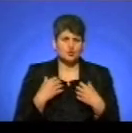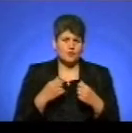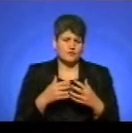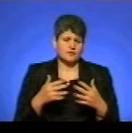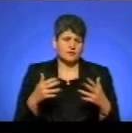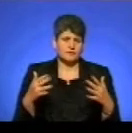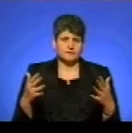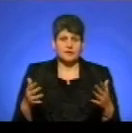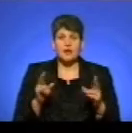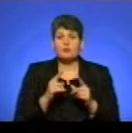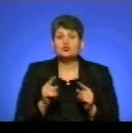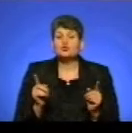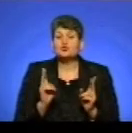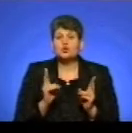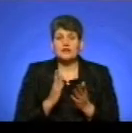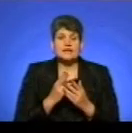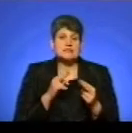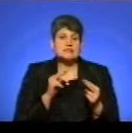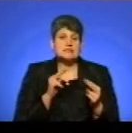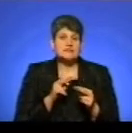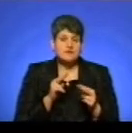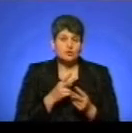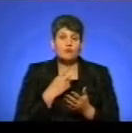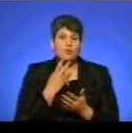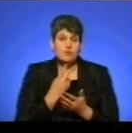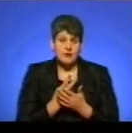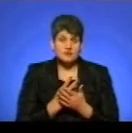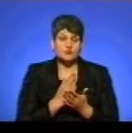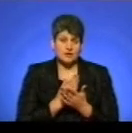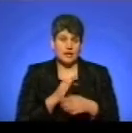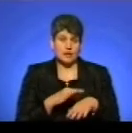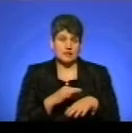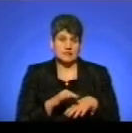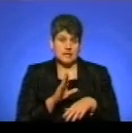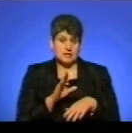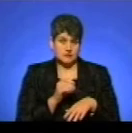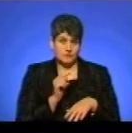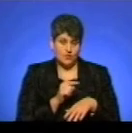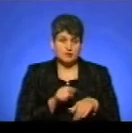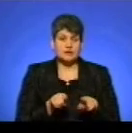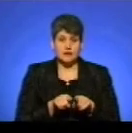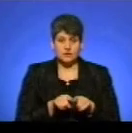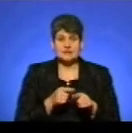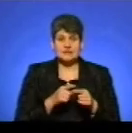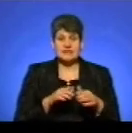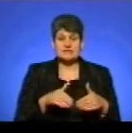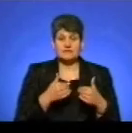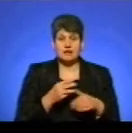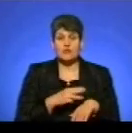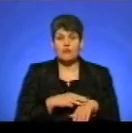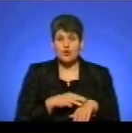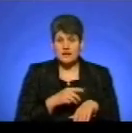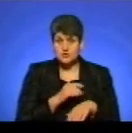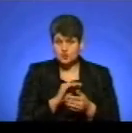само, і будь-хто, хто є свідком чи підозрює, що є насильство, там, в конкретній сім'ї, він, так само, це звернення в поліцію,